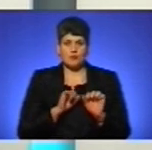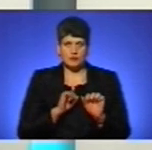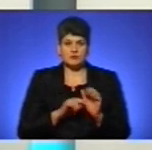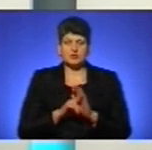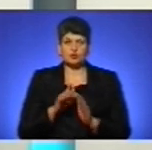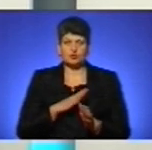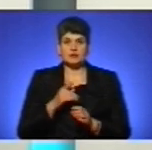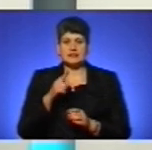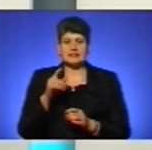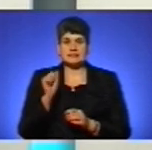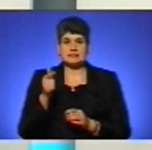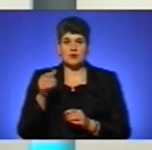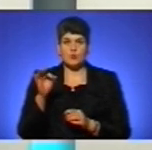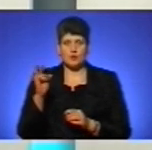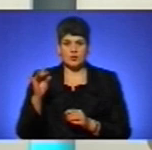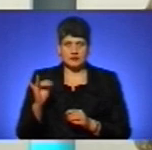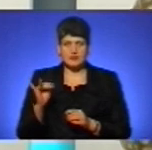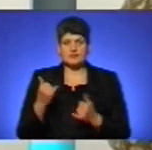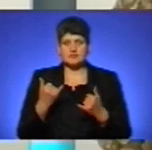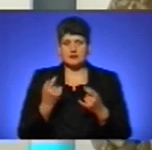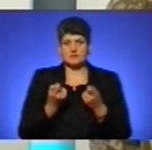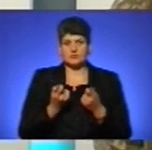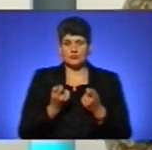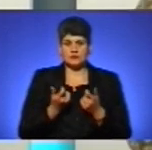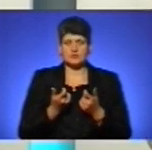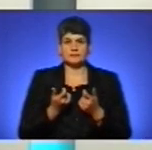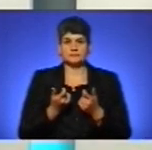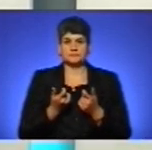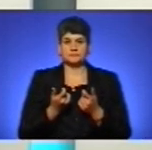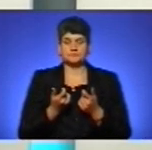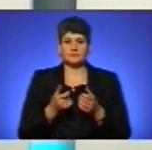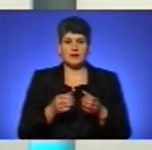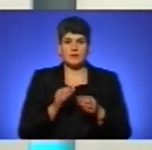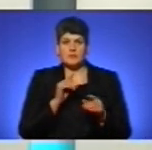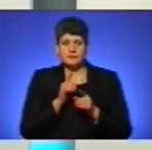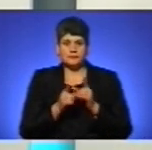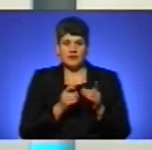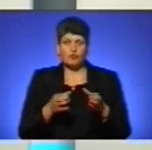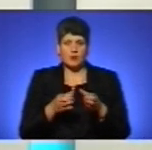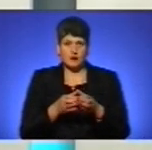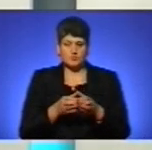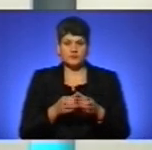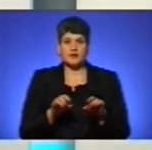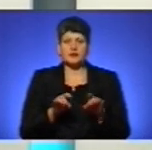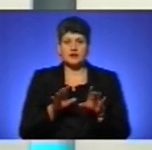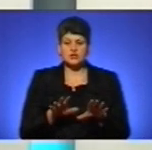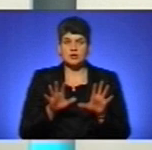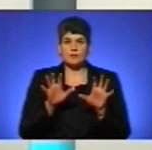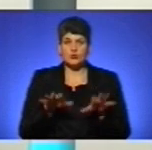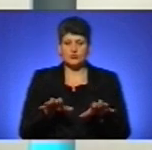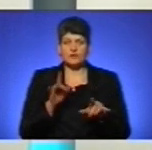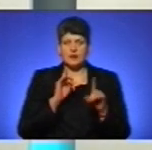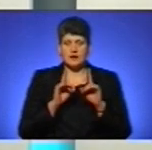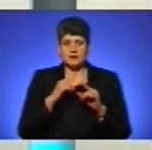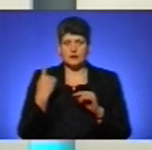загони в кожному районі. Зараз ми їх трошки трансформували в бригаду. Рішенням голови Ради оборони